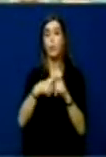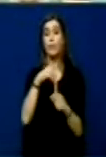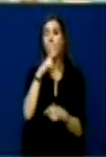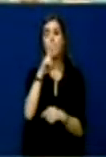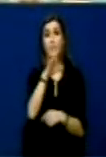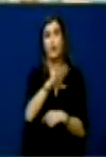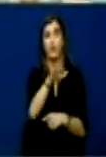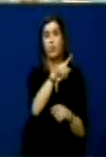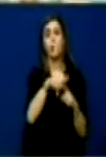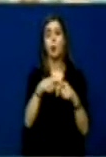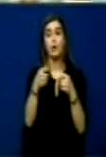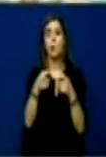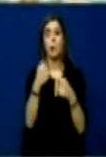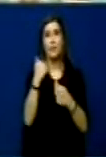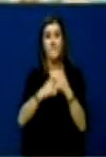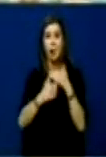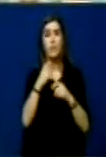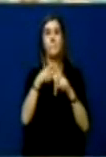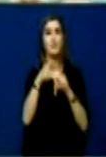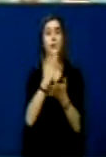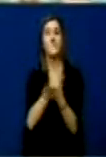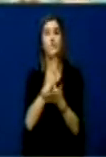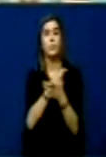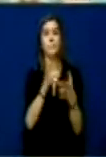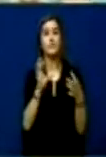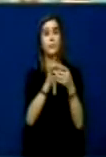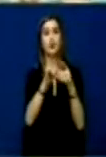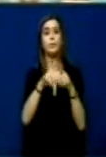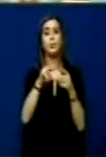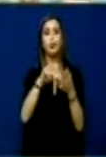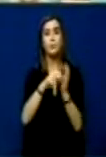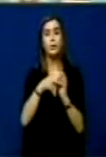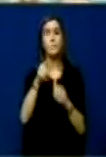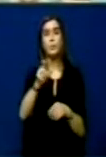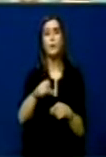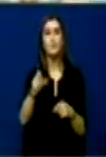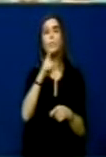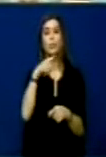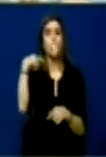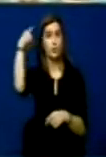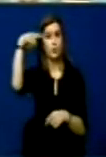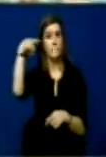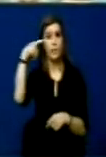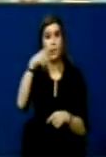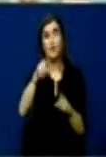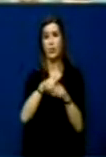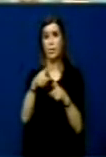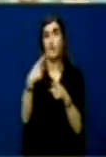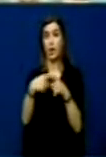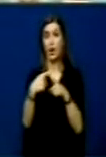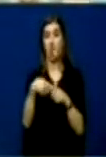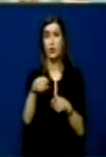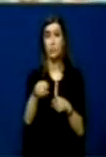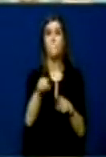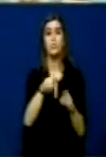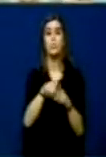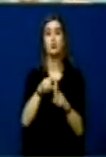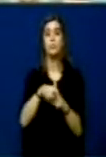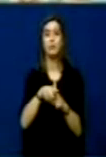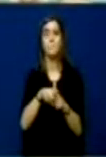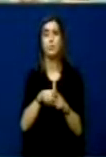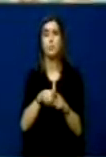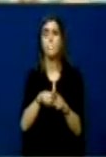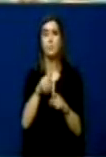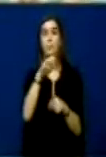ishte dhe është në koordinim e biznesmenet dhe politikanët shqiptar. Për këtë asyje, strukturat paralele në